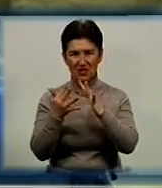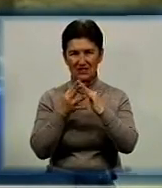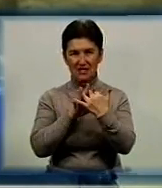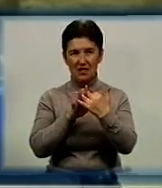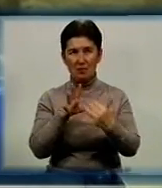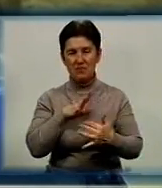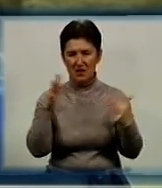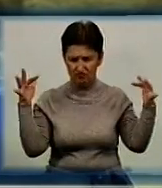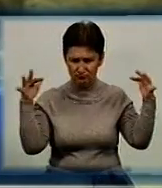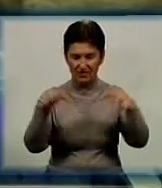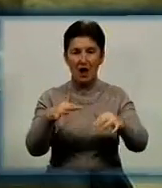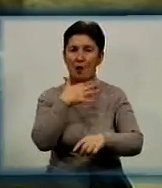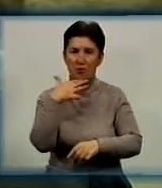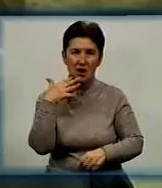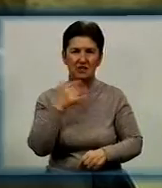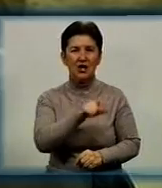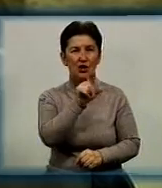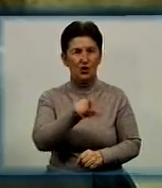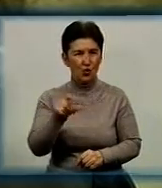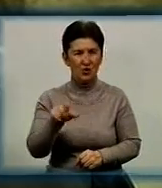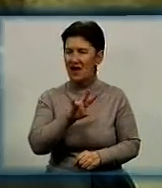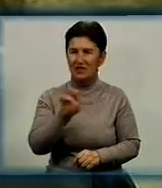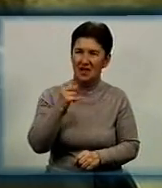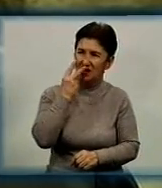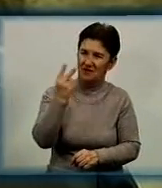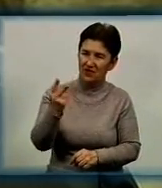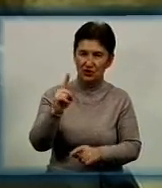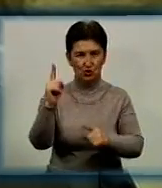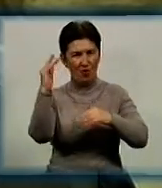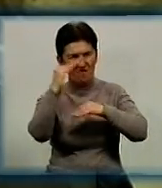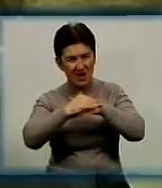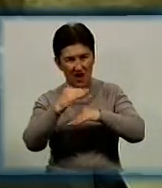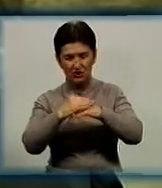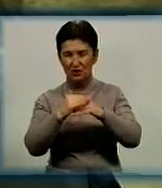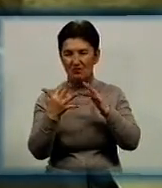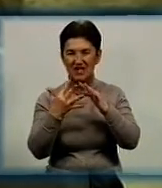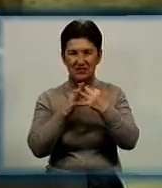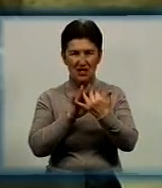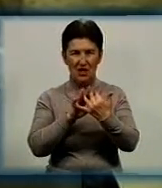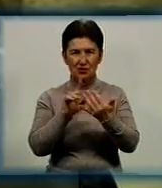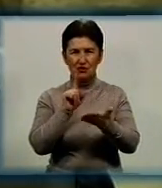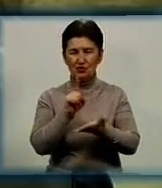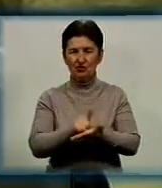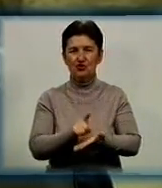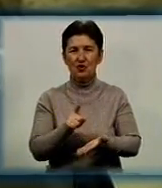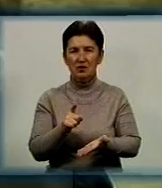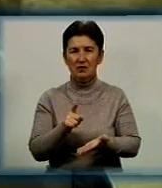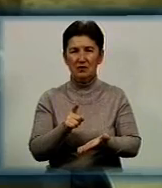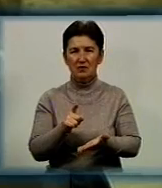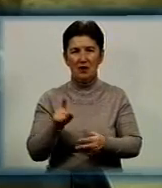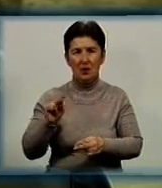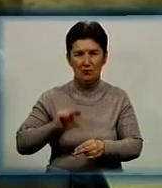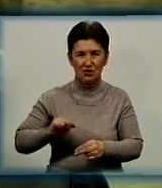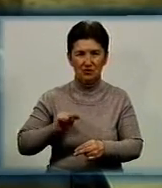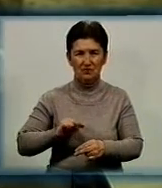Було багато. То люди не дивилися на те, що вечором село, воно повинно вправлятися, працювати